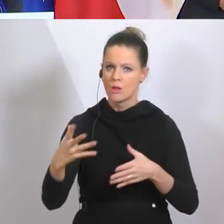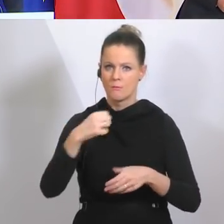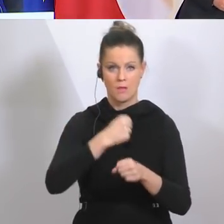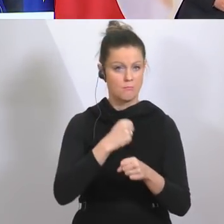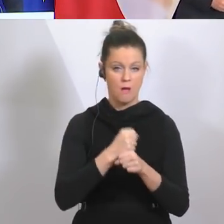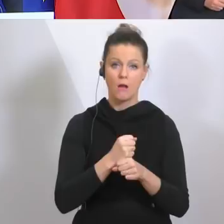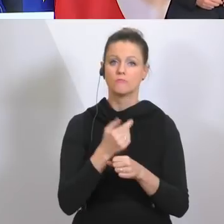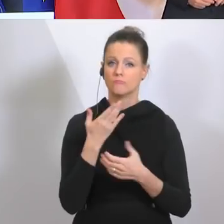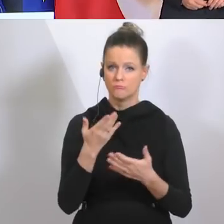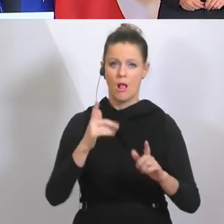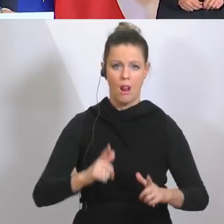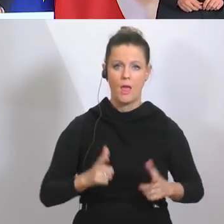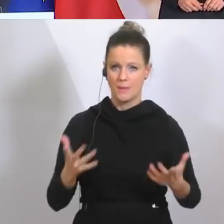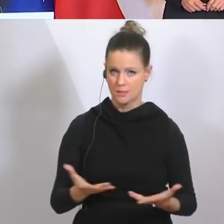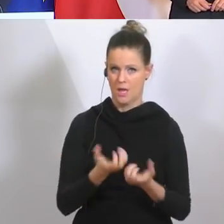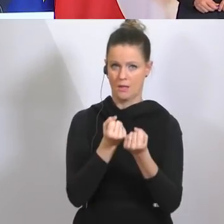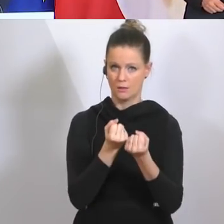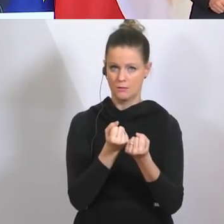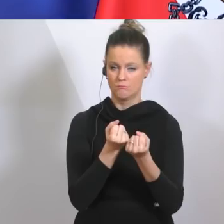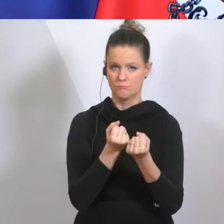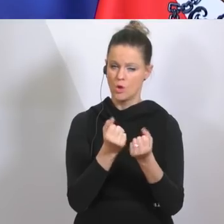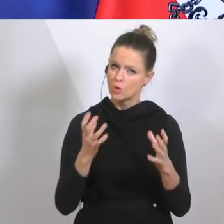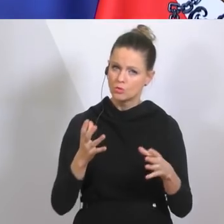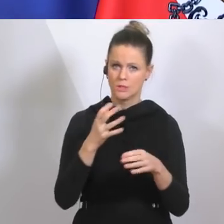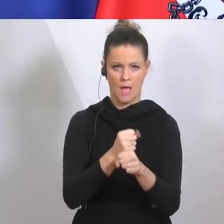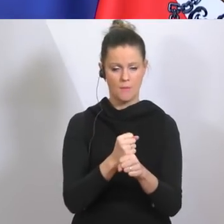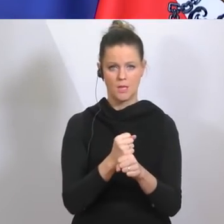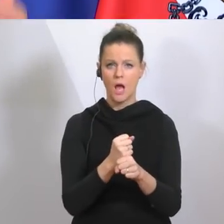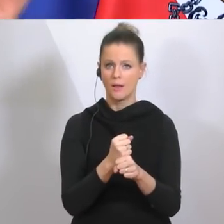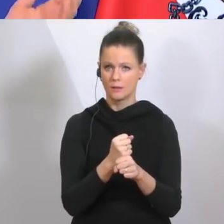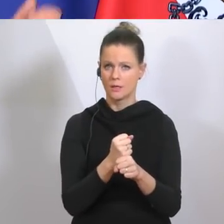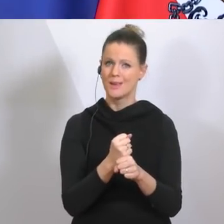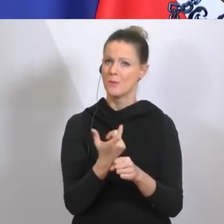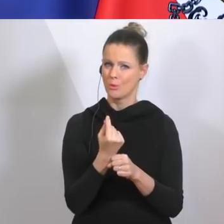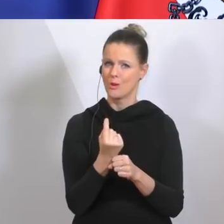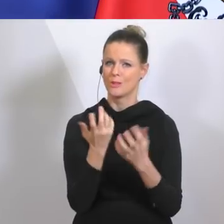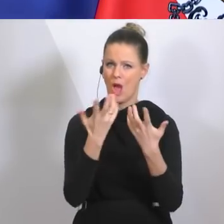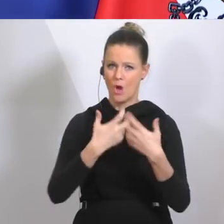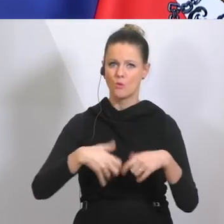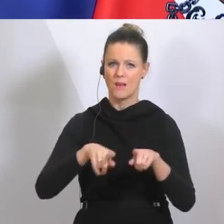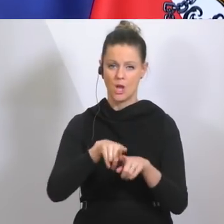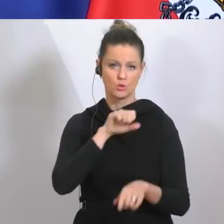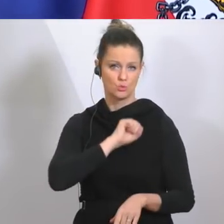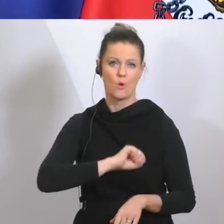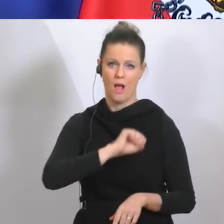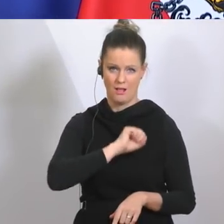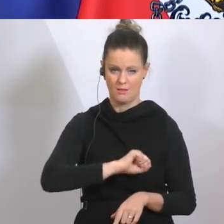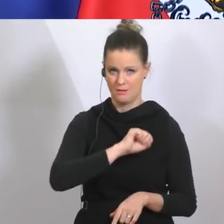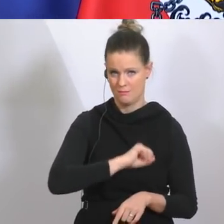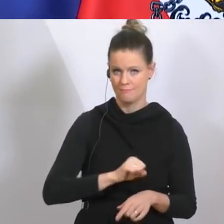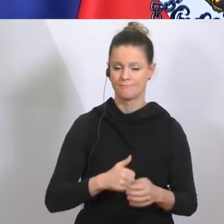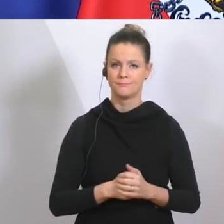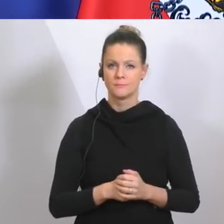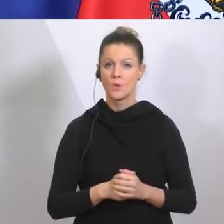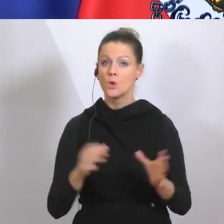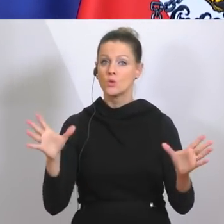lebensrettend und zusammenhalten heißt jetzt auch durchhalten. Zusammenhalten heißt jetzt